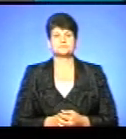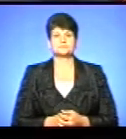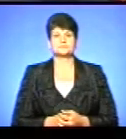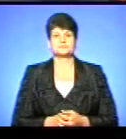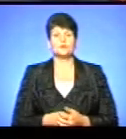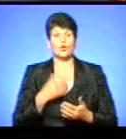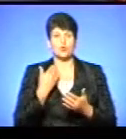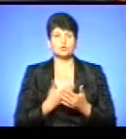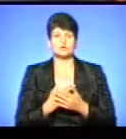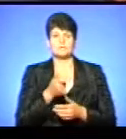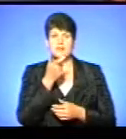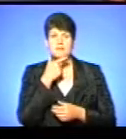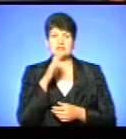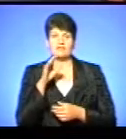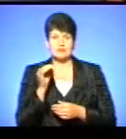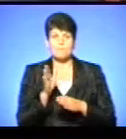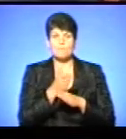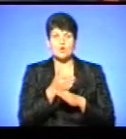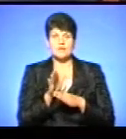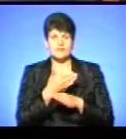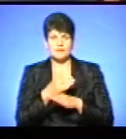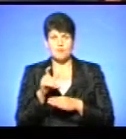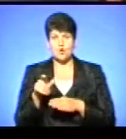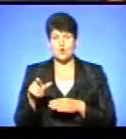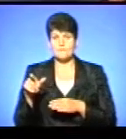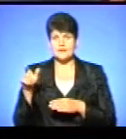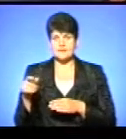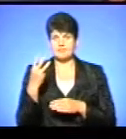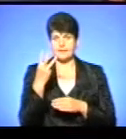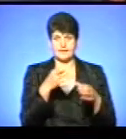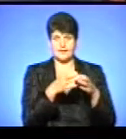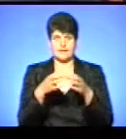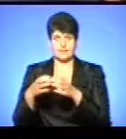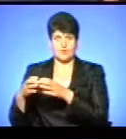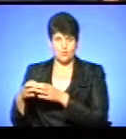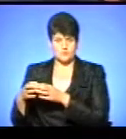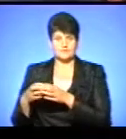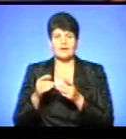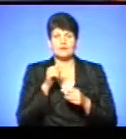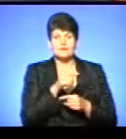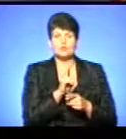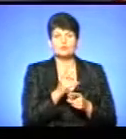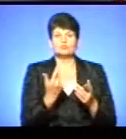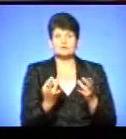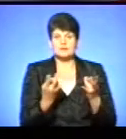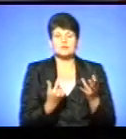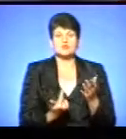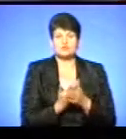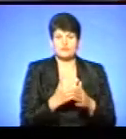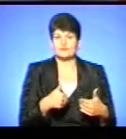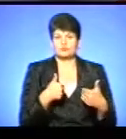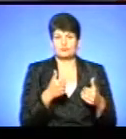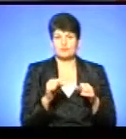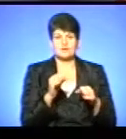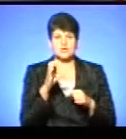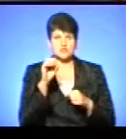Отож, пане Вадиме, давайте умовно поділимо громадян, так би мовити, на три категорії. Ті, яким потрібно знову звернутися в управління соціального